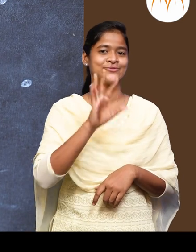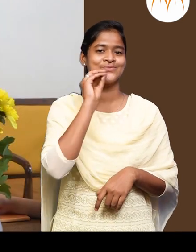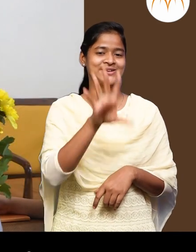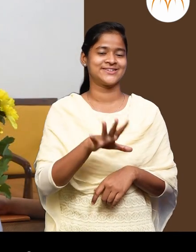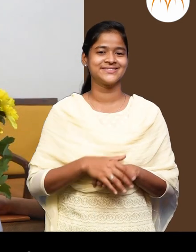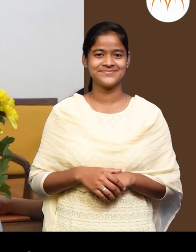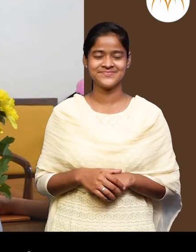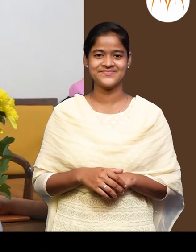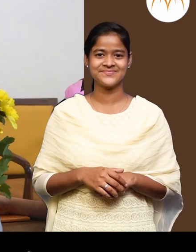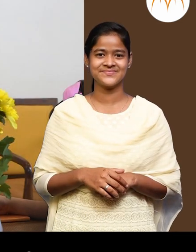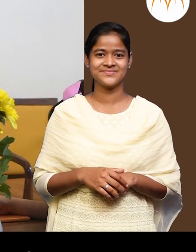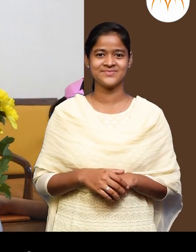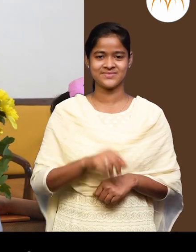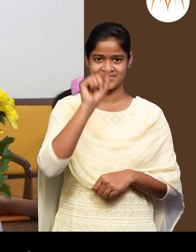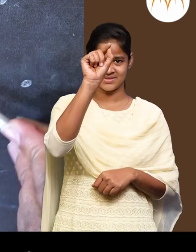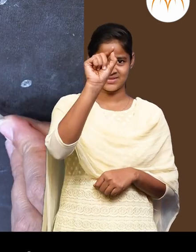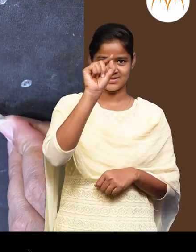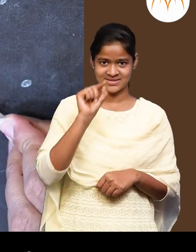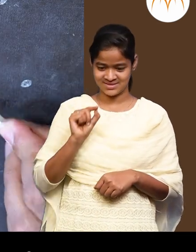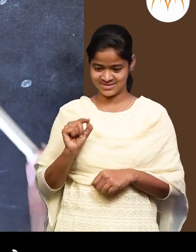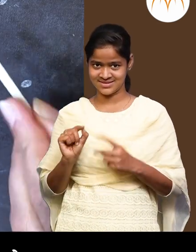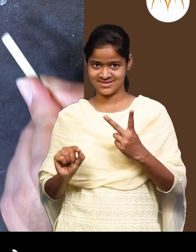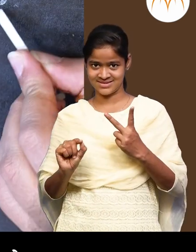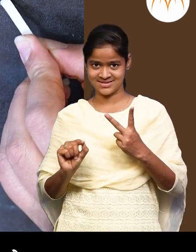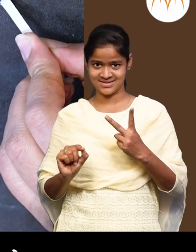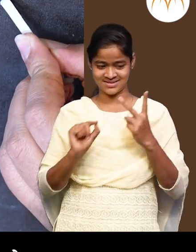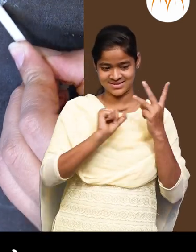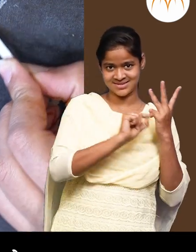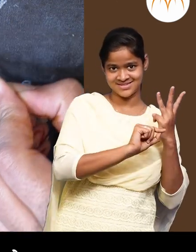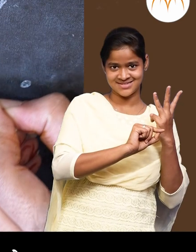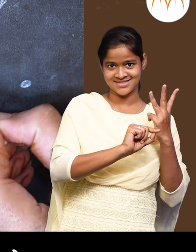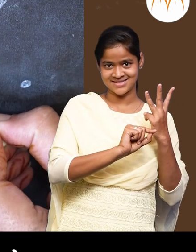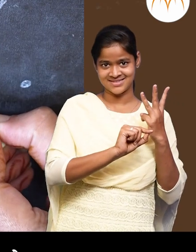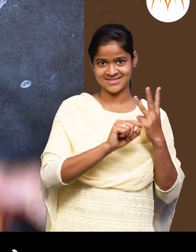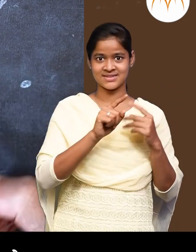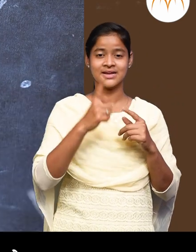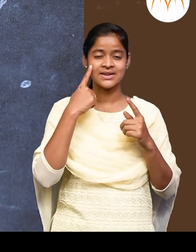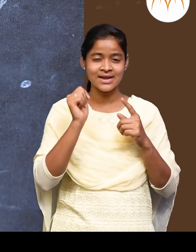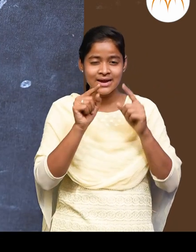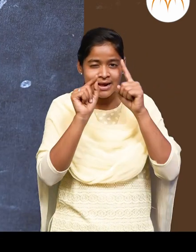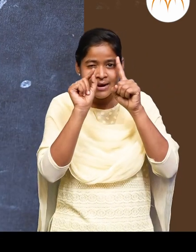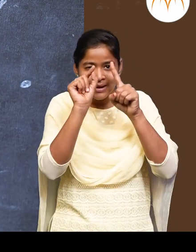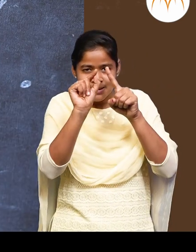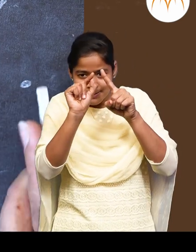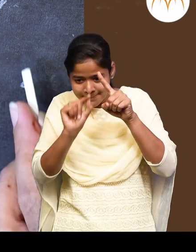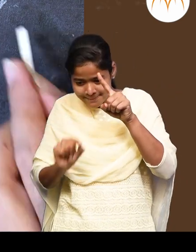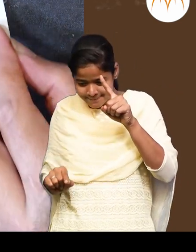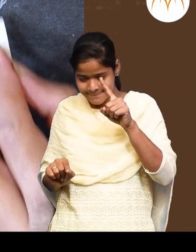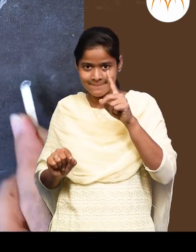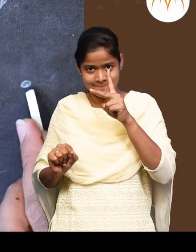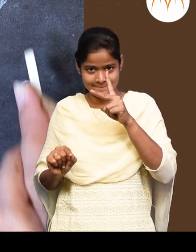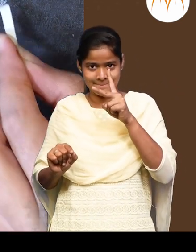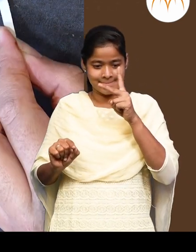हाँ आता यह तीन बिंदू यहतकी नै? यह दोन बिंदू आपन एका रेशेनी जोडले मग